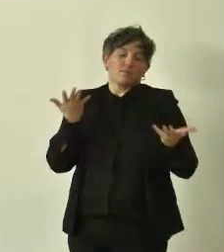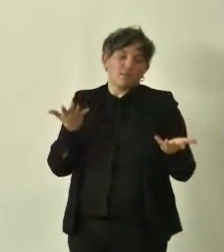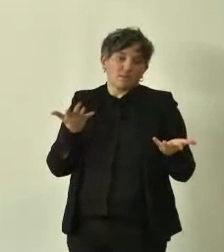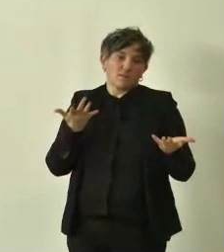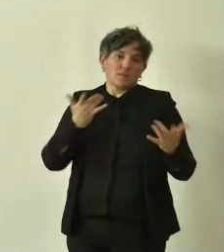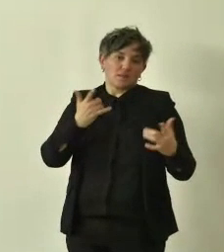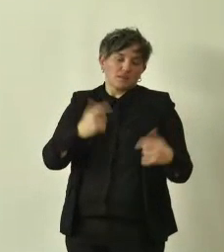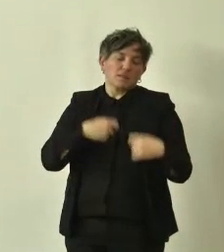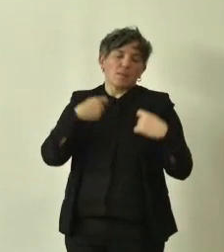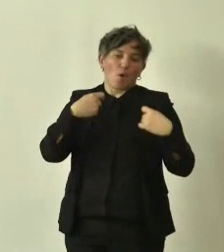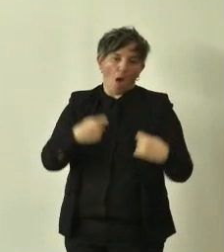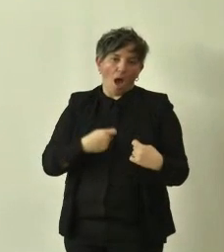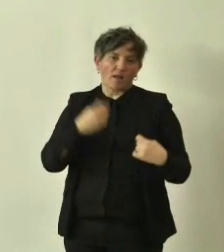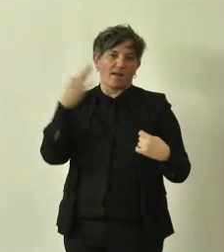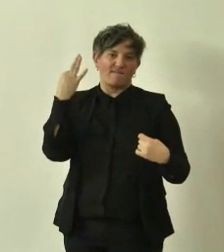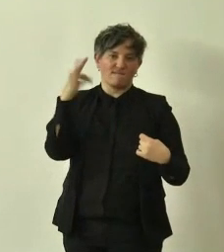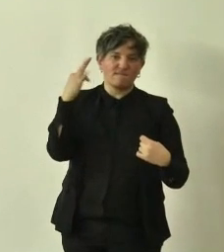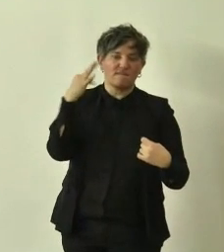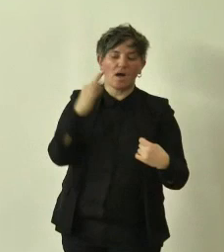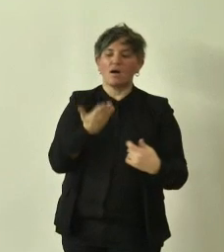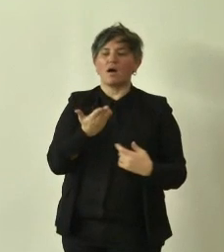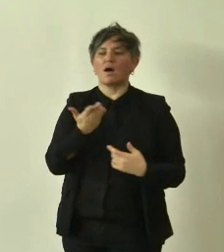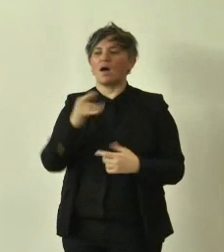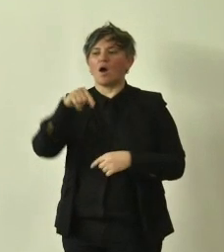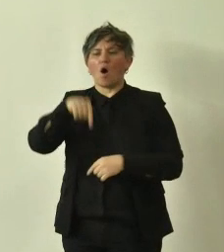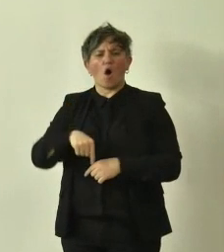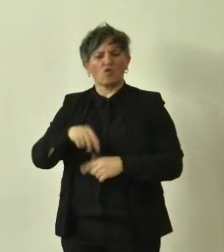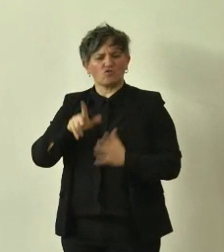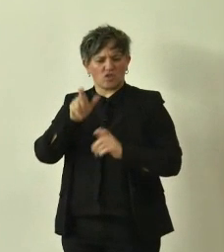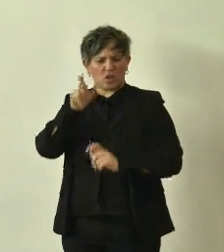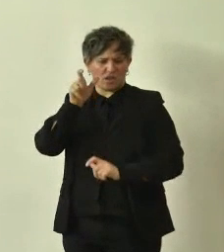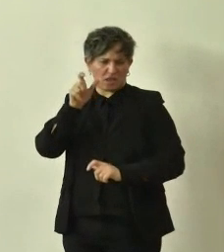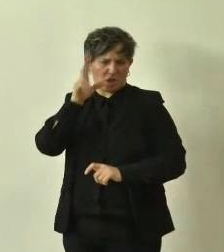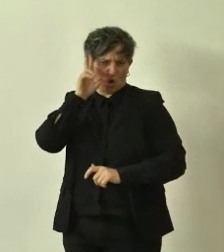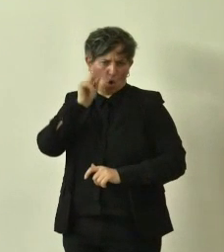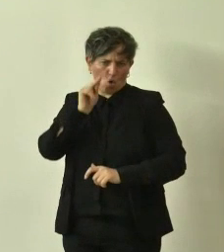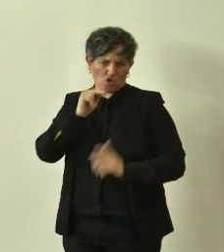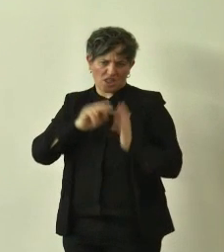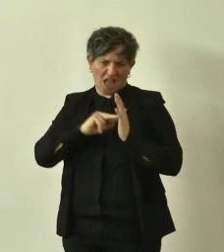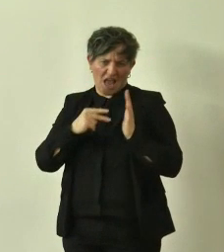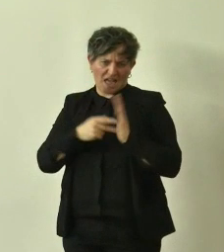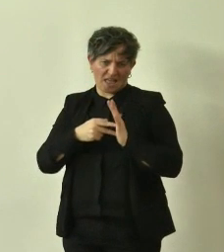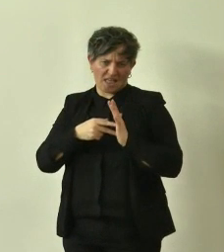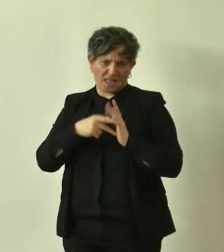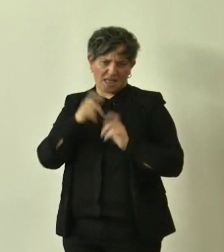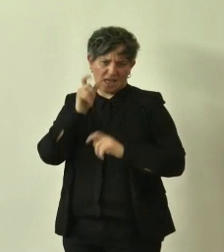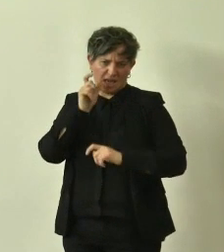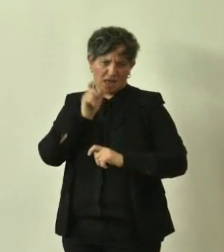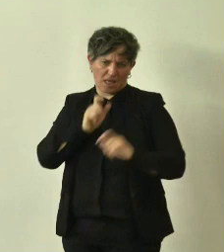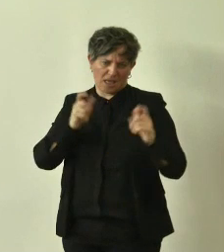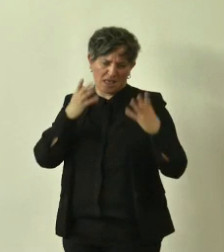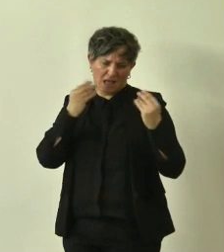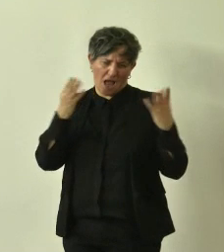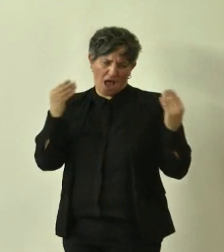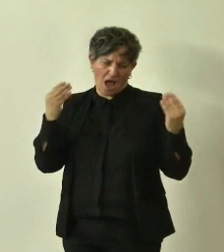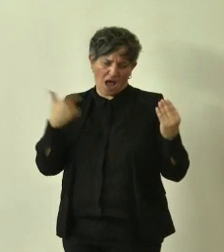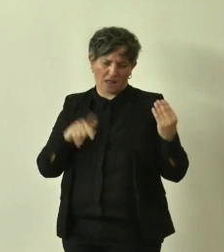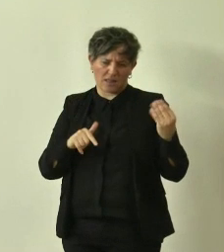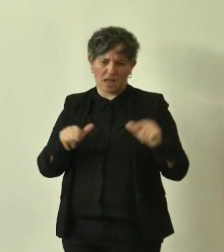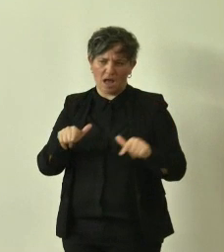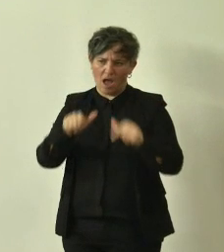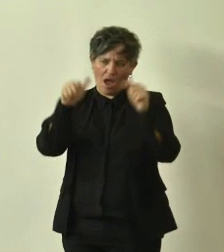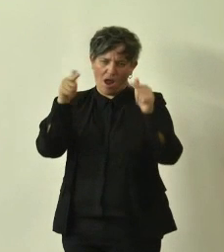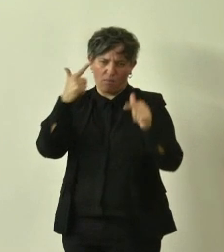come andrà a finire di fatto le conoscenze tecniche che oggi abbiamo per la gestione degli alberi dei grandi alberi sono ormai molto